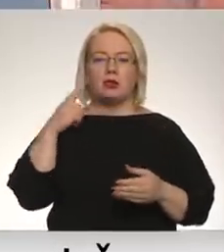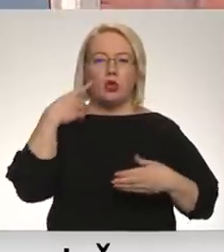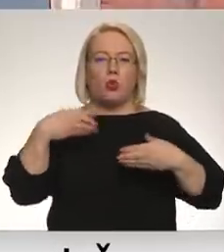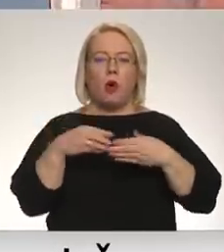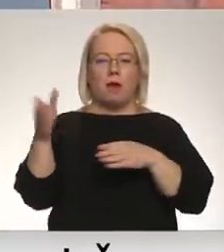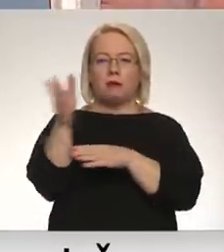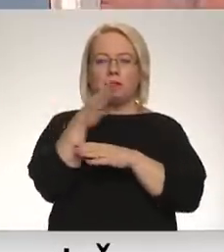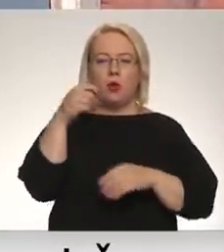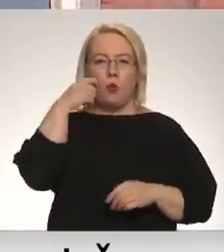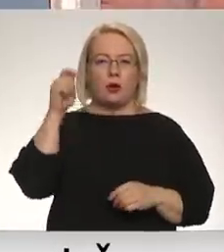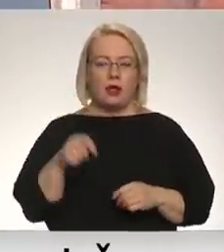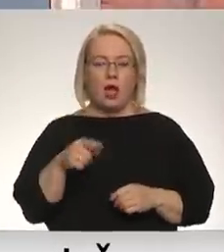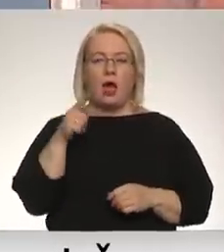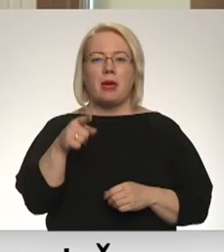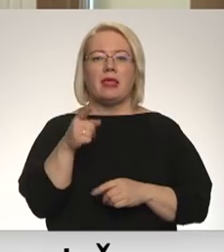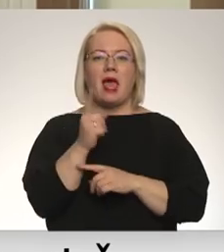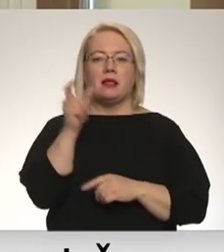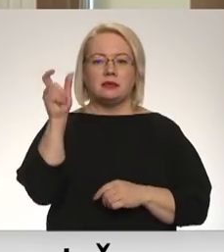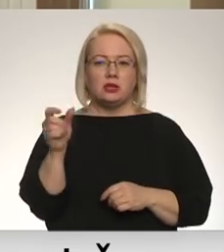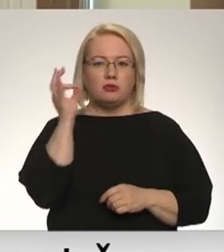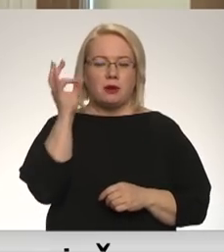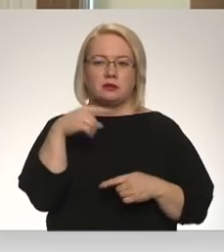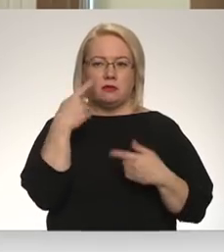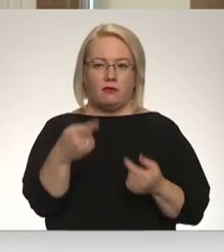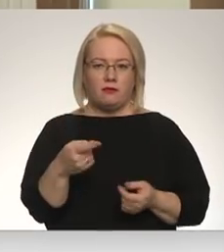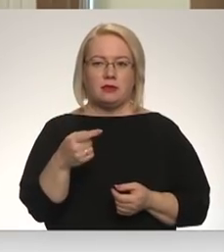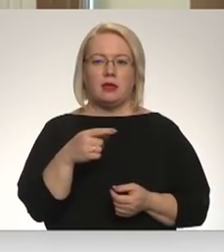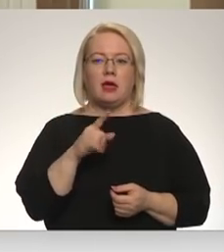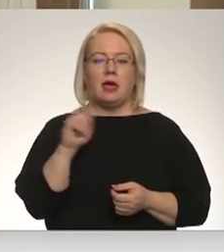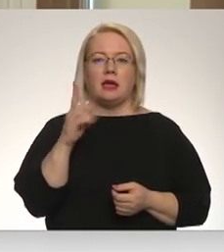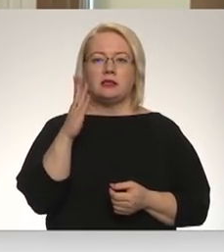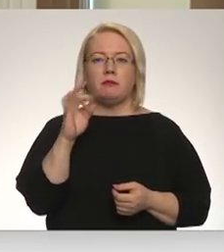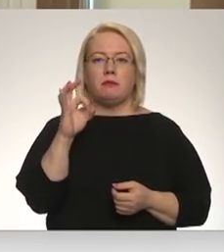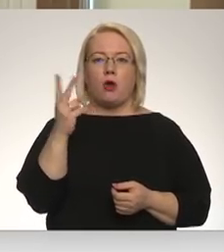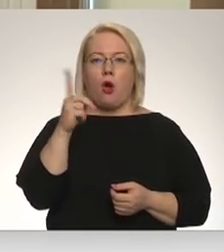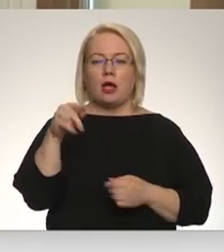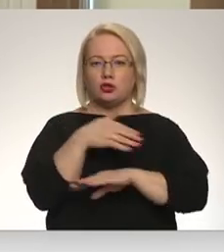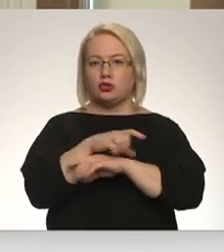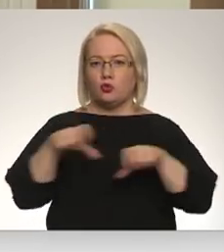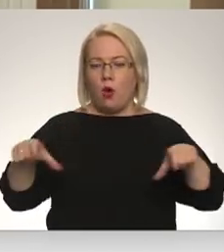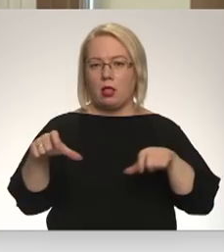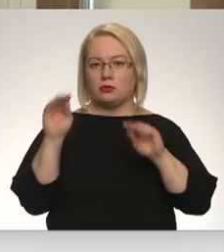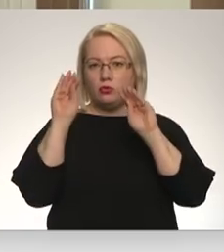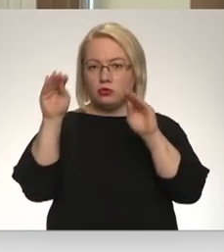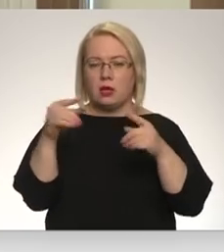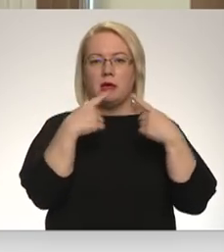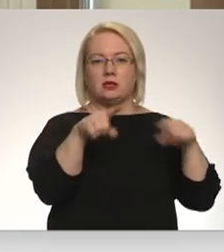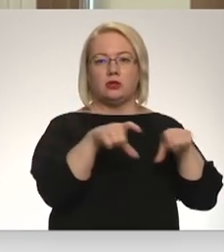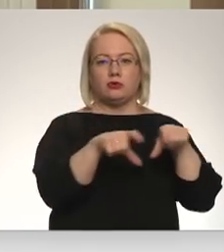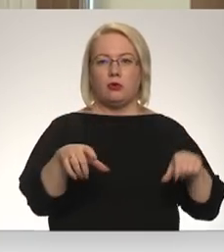skarogas, Elksniņš precīzi atbildi tā arī nesniedz. Kāpēc ir šobrīd pie Broka skolas uzliktas, pie salda skolas uzliktas?